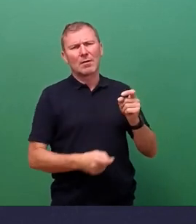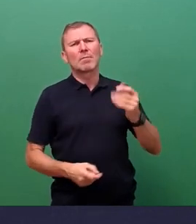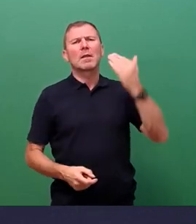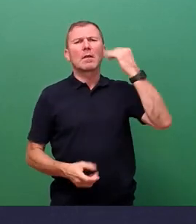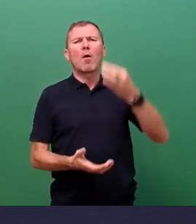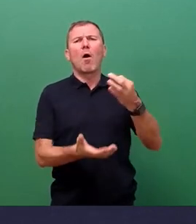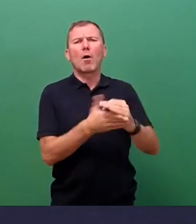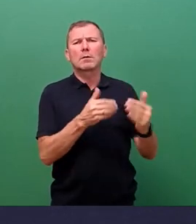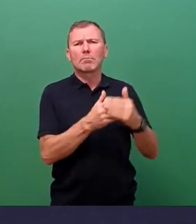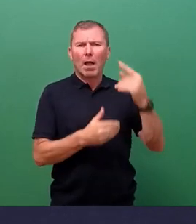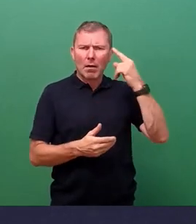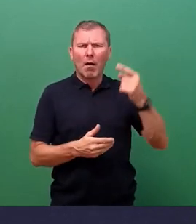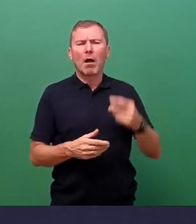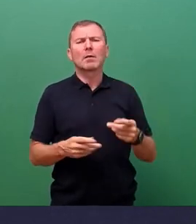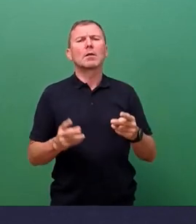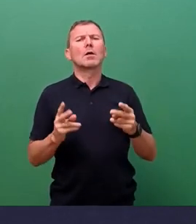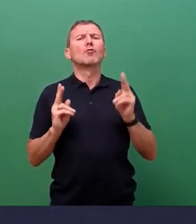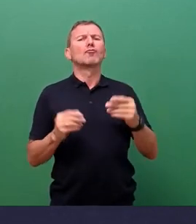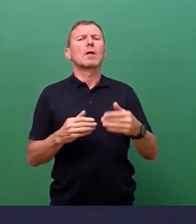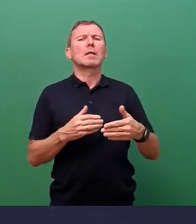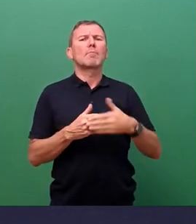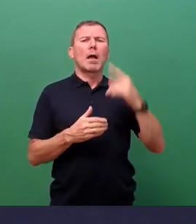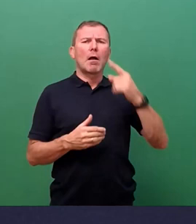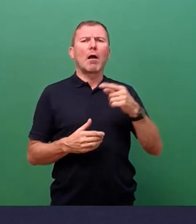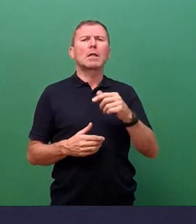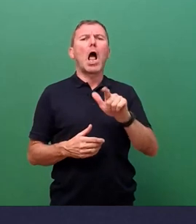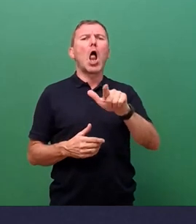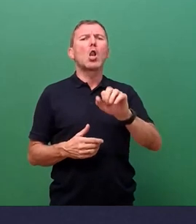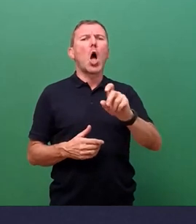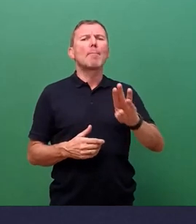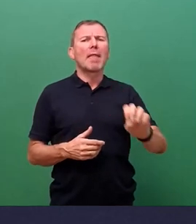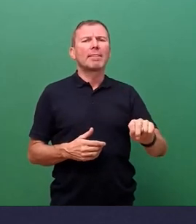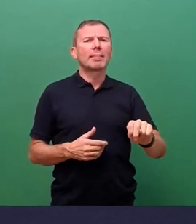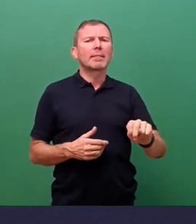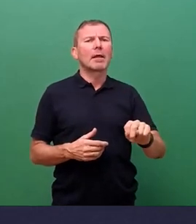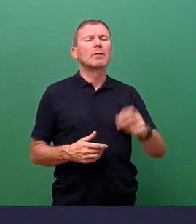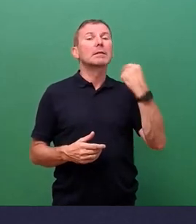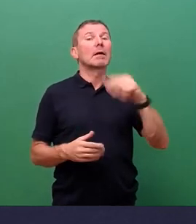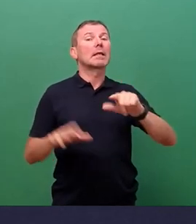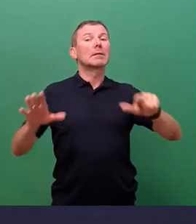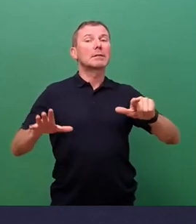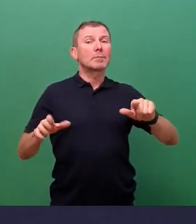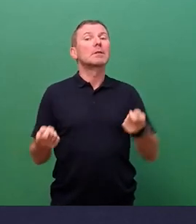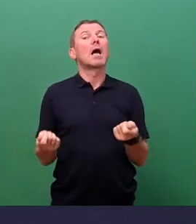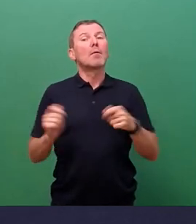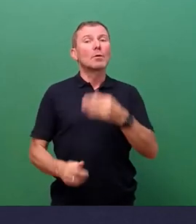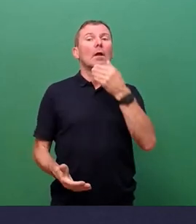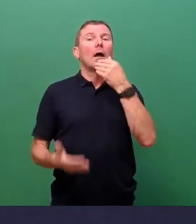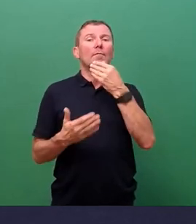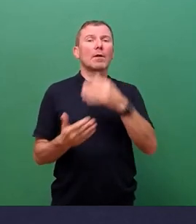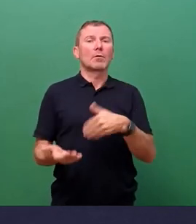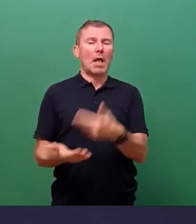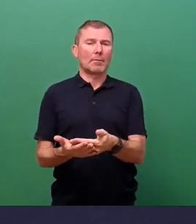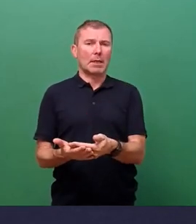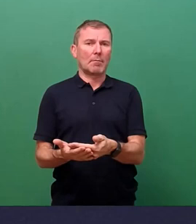Stadtbezirksbeirat Leuben, gab am 11. Januar 2017 eine entsprechende Beschlussempfehlung. Bei der umgesetzten Maßnahme